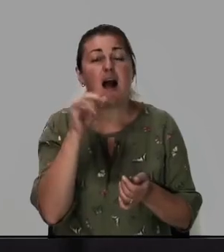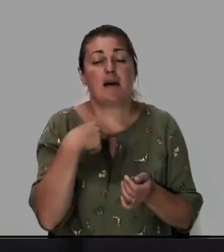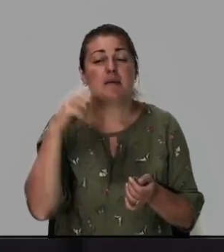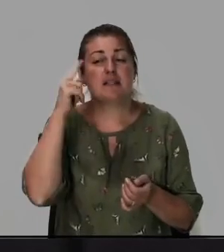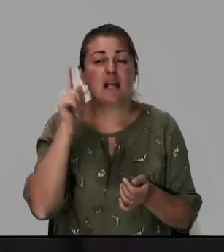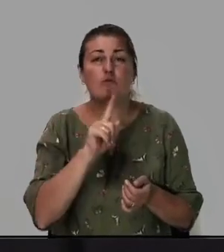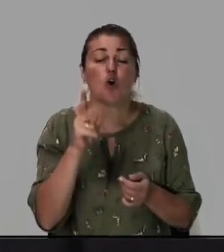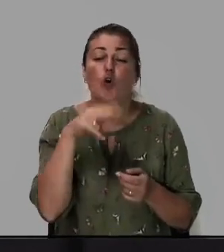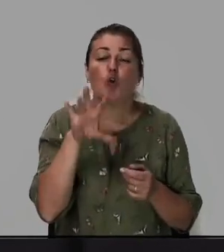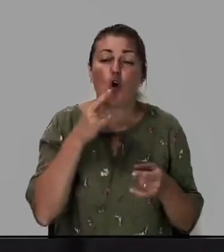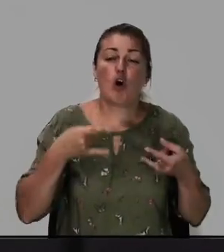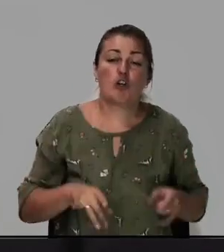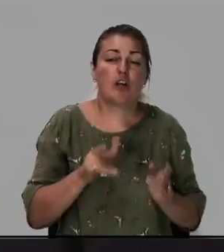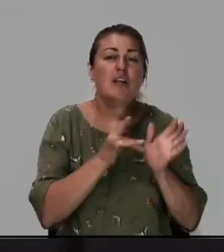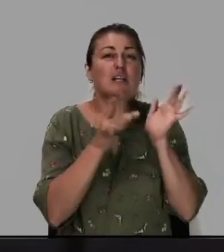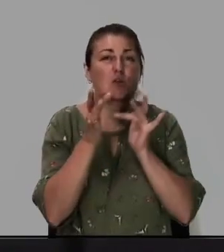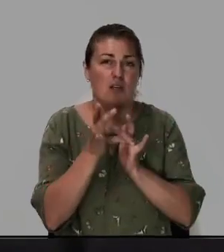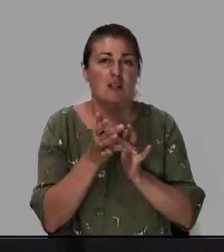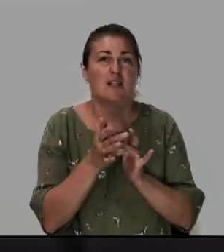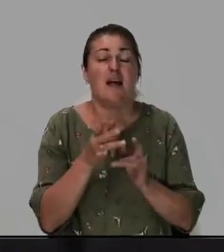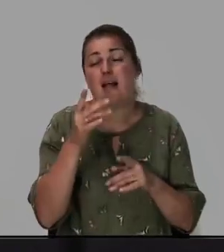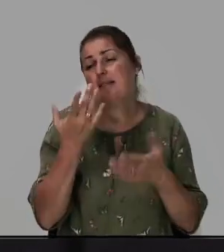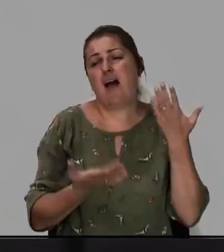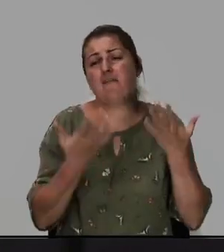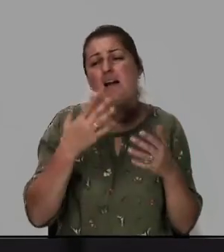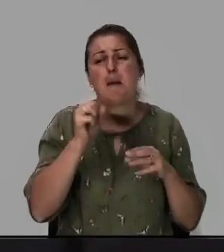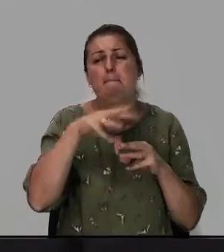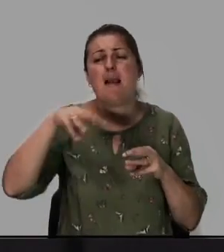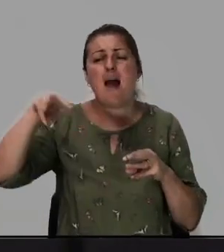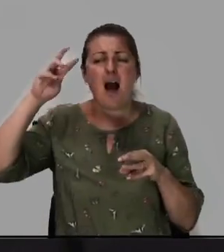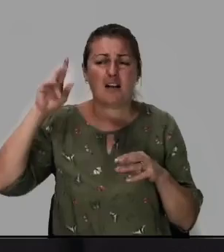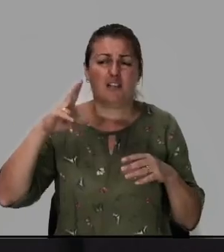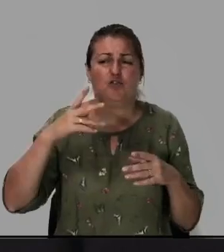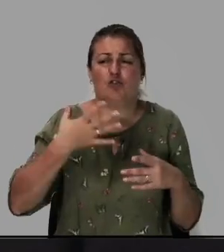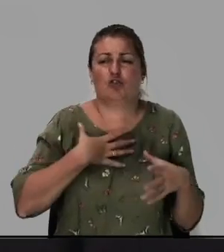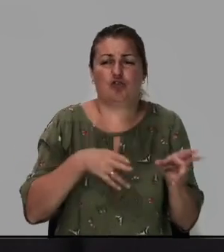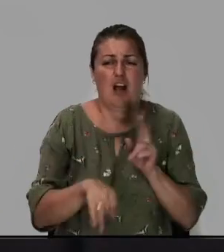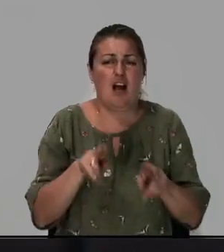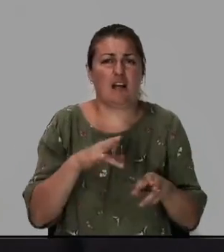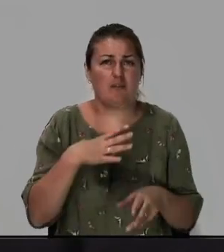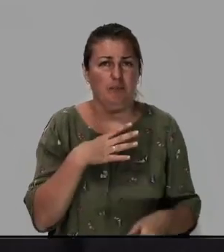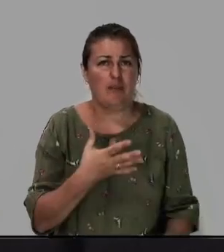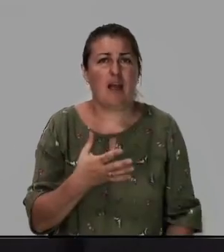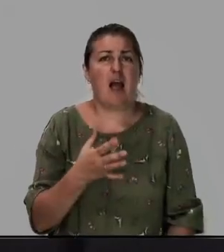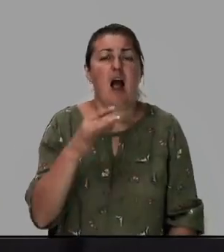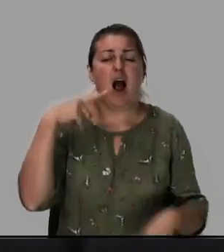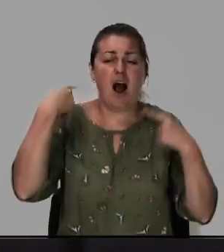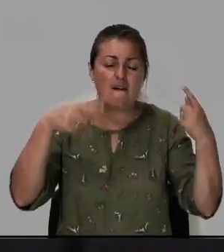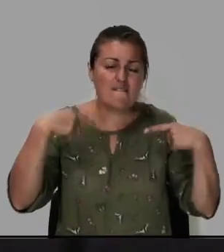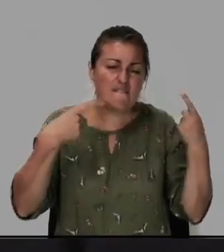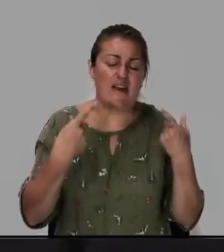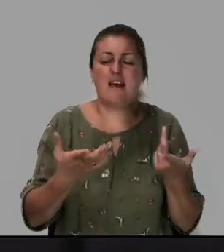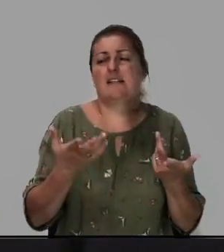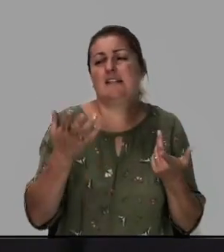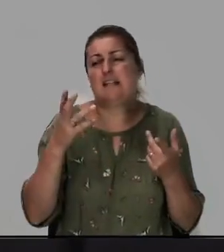до рождения Иисуса Христа наверно миллиарды, миллиарды жертв, овец, козлов,